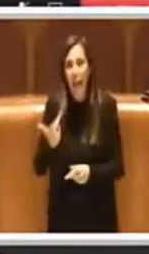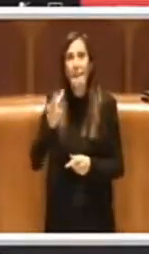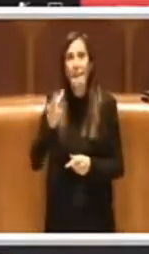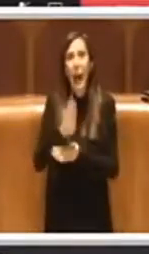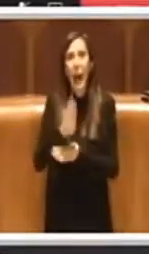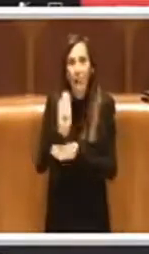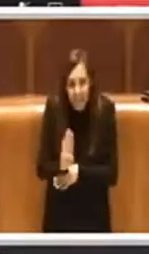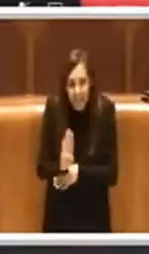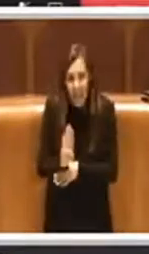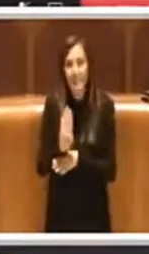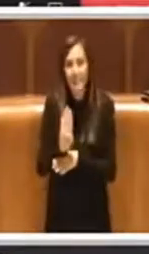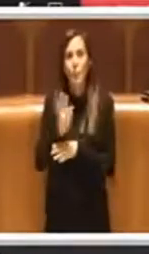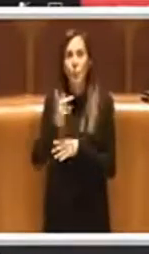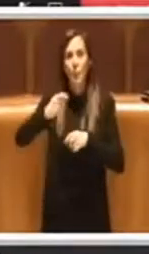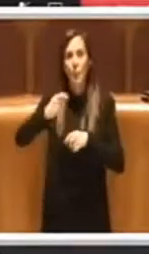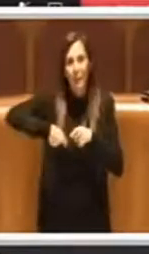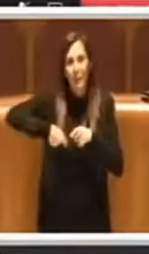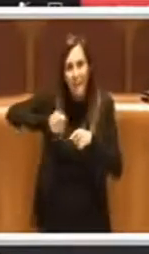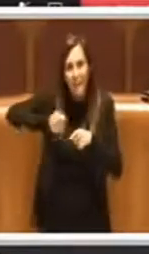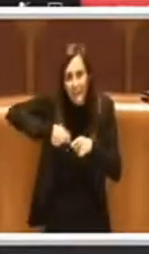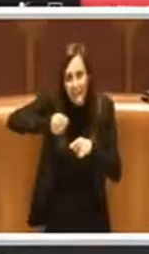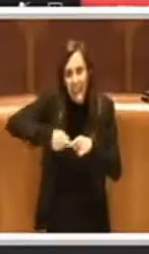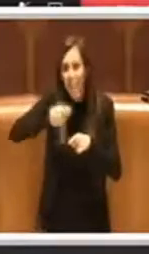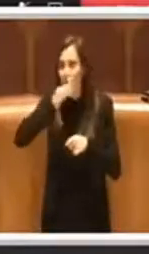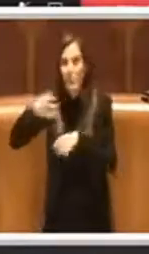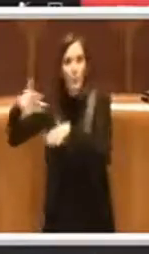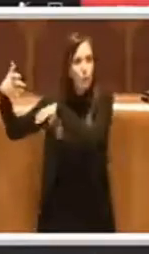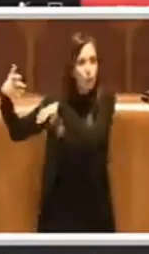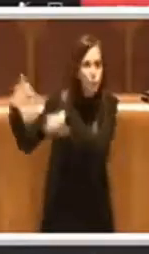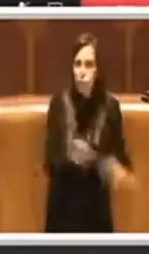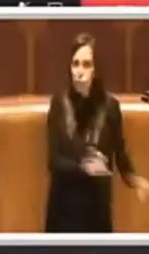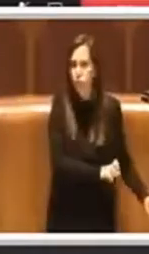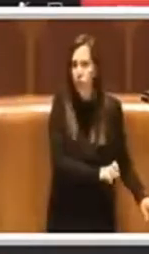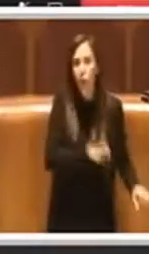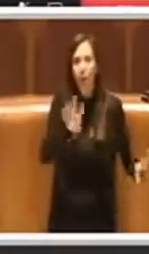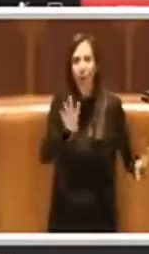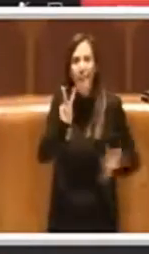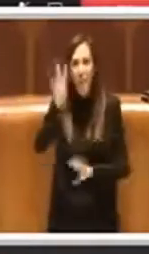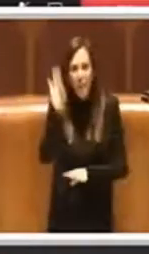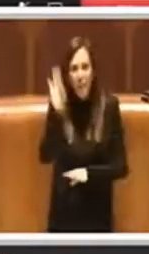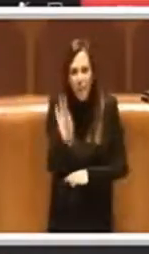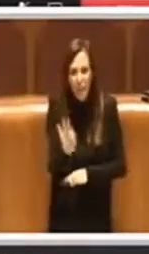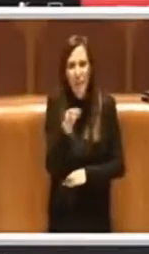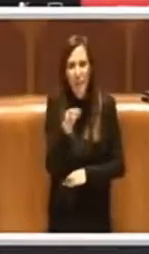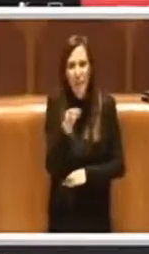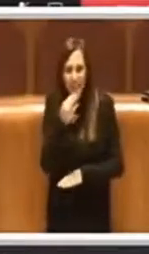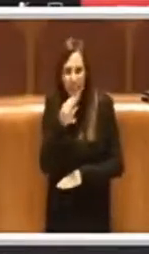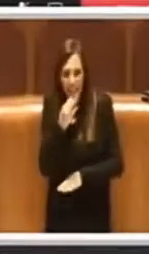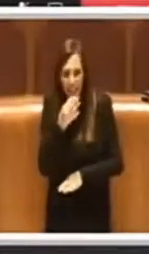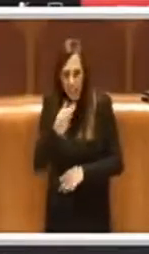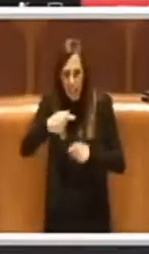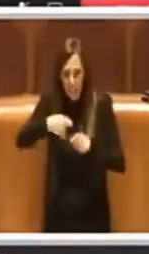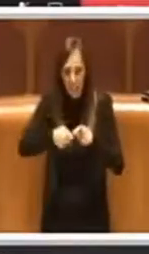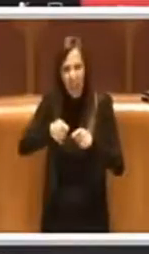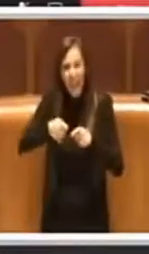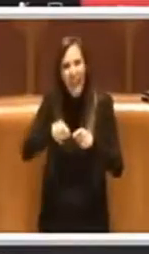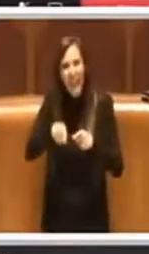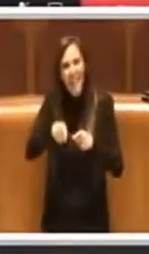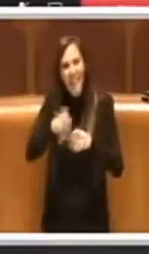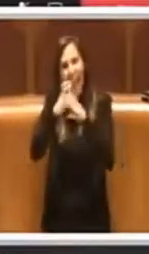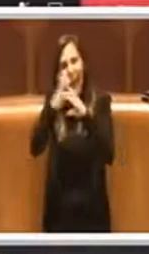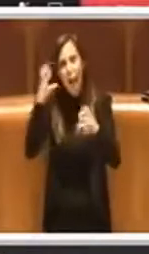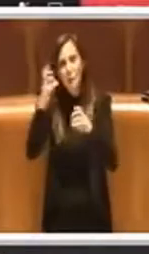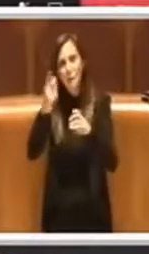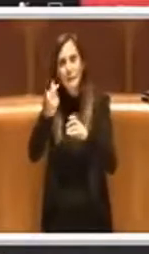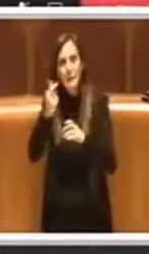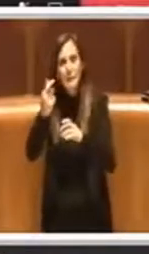entrate da bigliettazione del 92%, è ovvio che le difficoltà ci sono, ma questa amministrazione su Atac ha fatto un lavoro